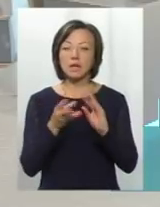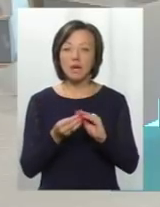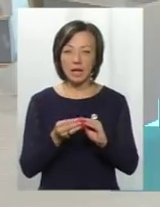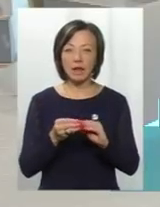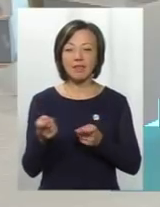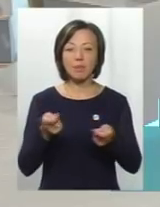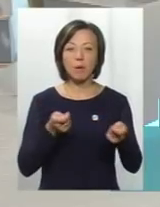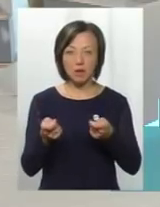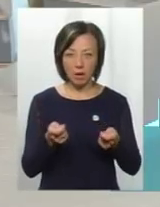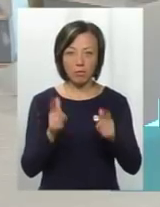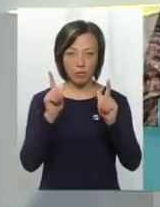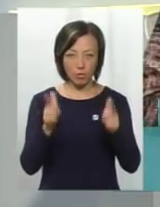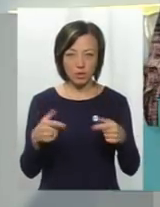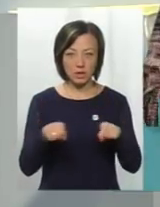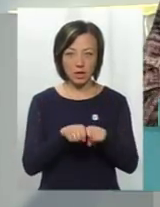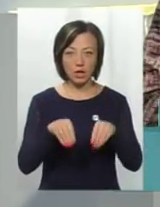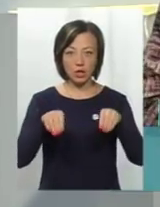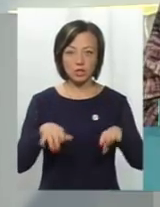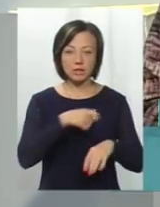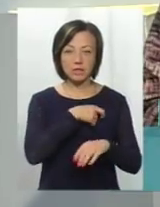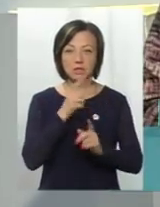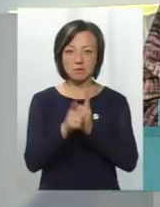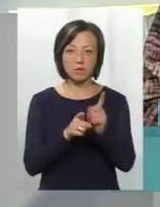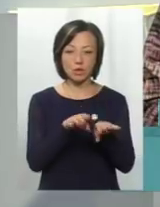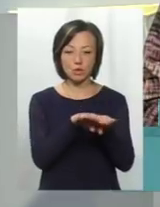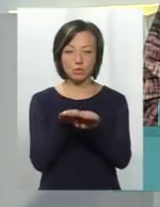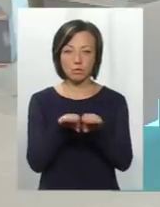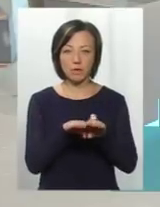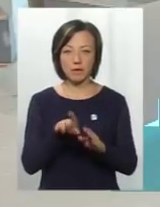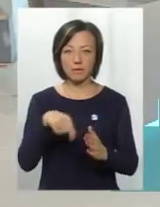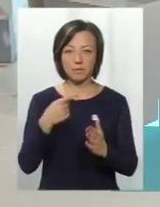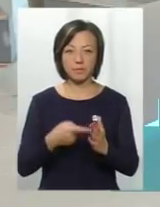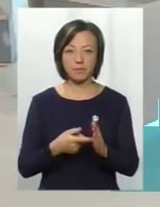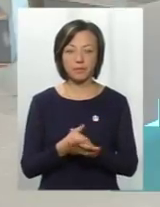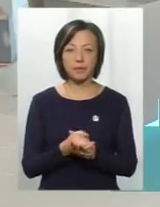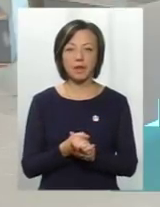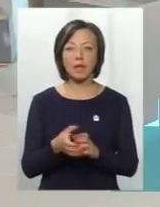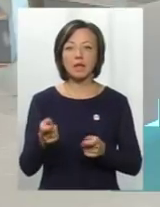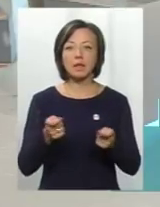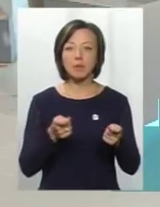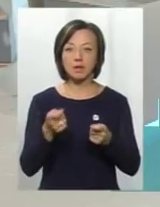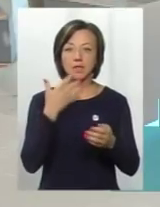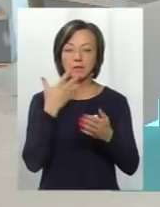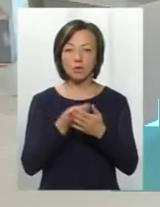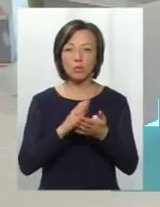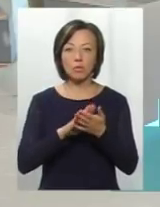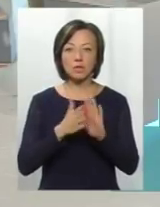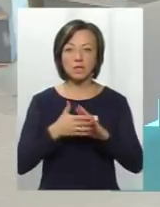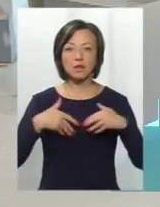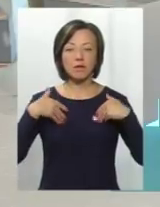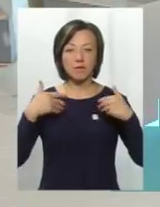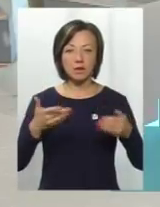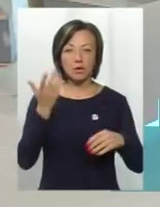розділяють таке рішення депутатів стосовно зміни ступенів? Департамент свою позицію висловив тоді, коли